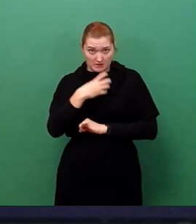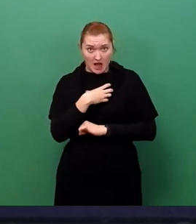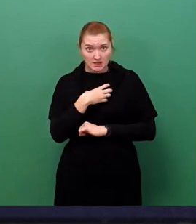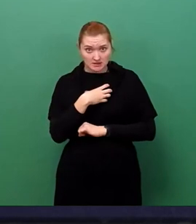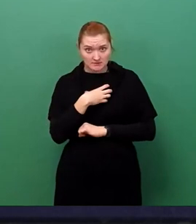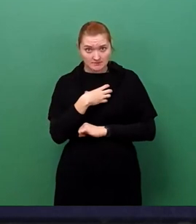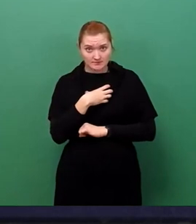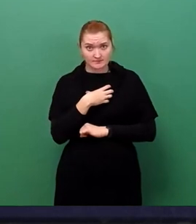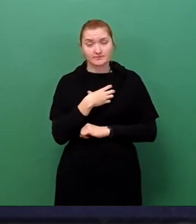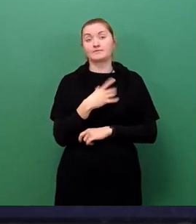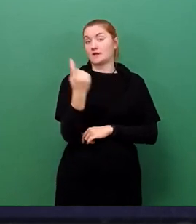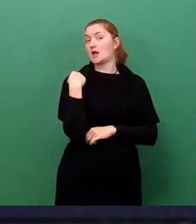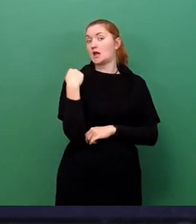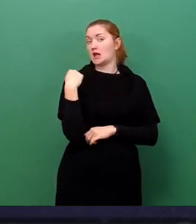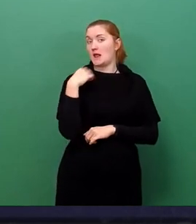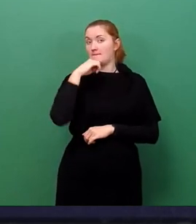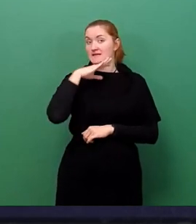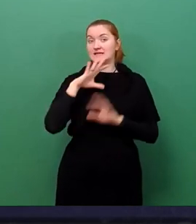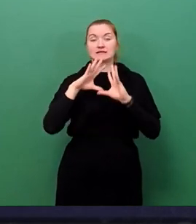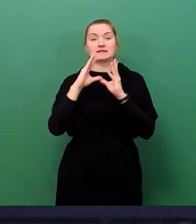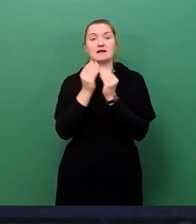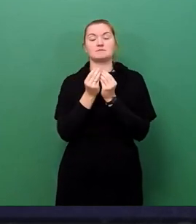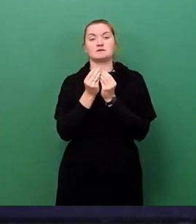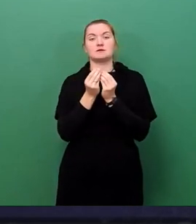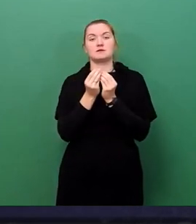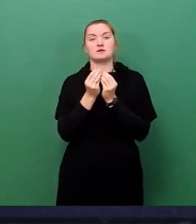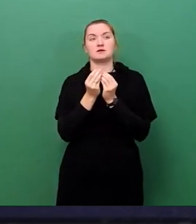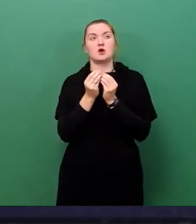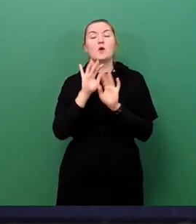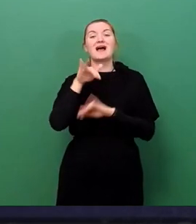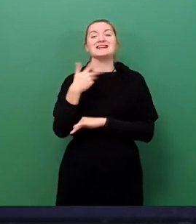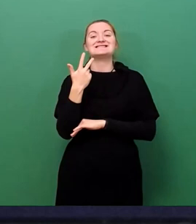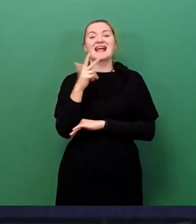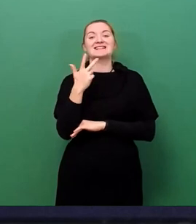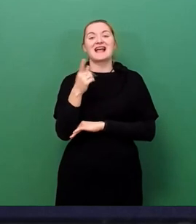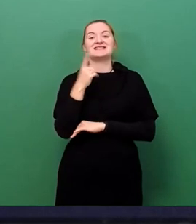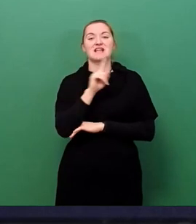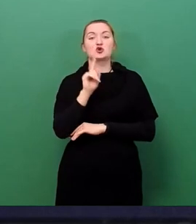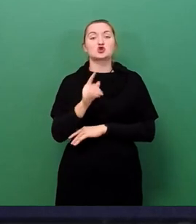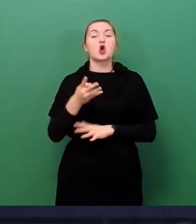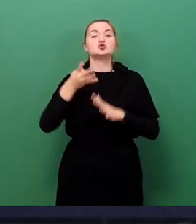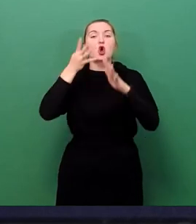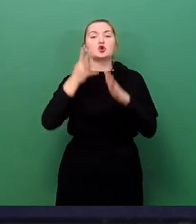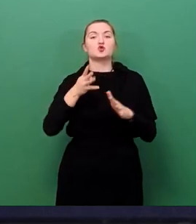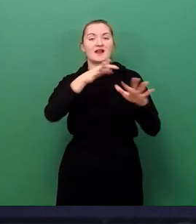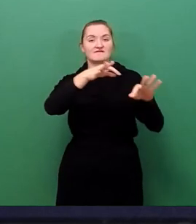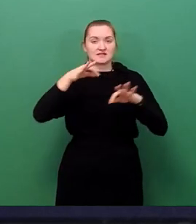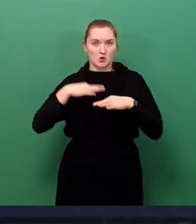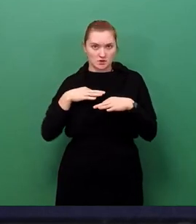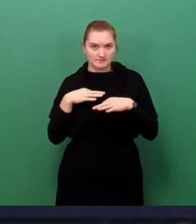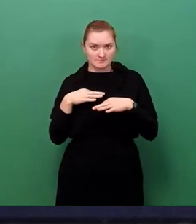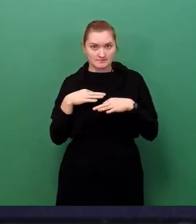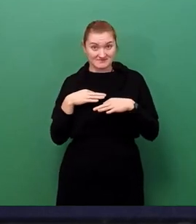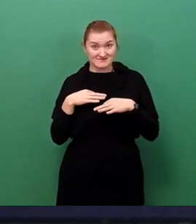Mittag von insgesamt über 33.900 Infektionen. Anhand der